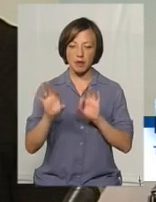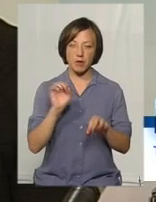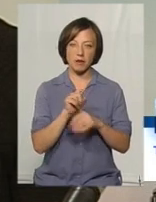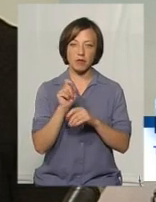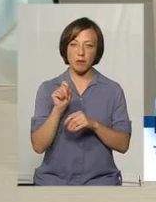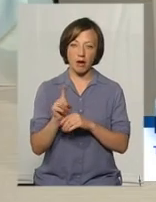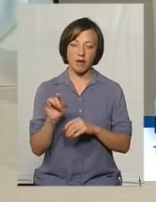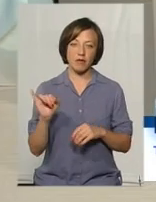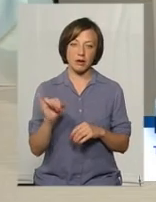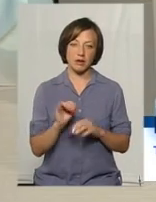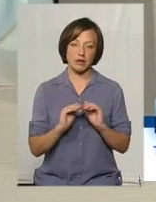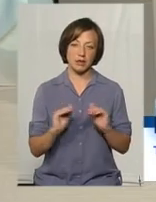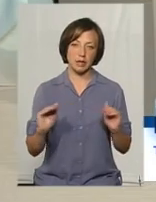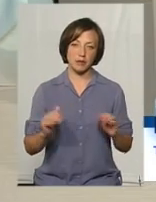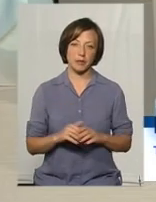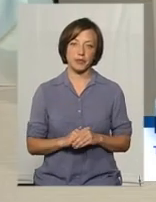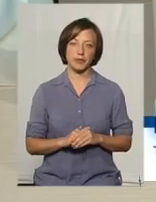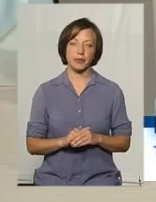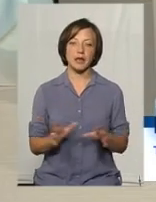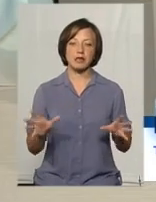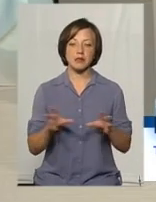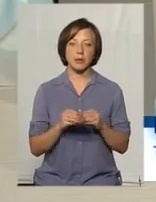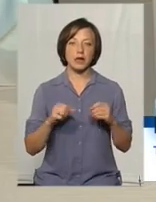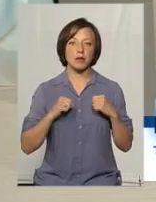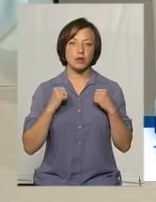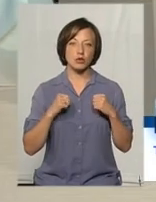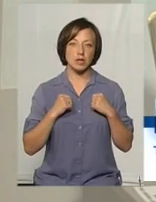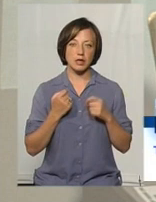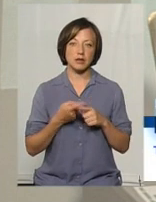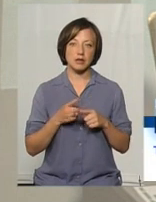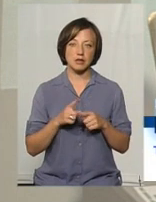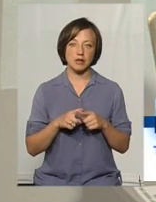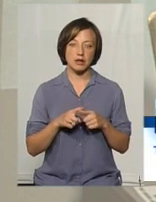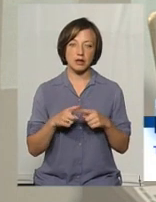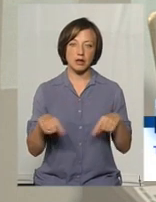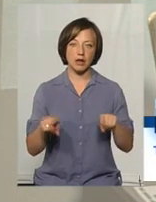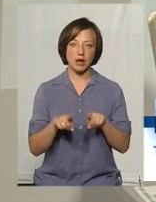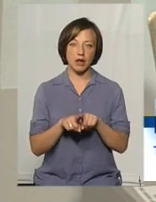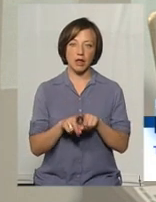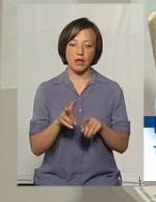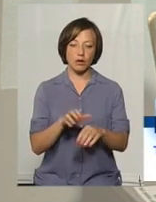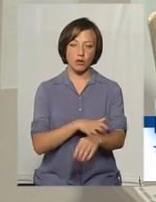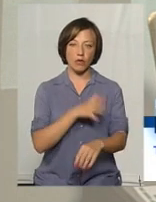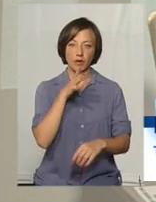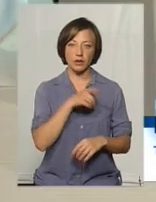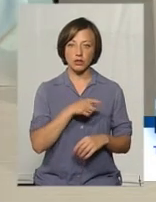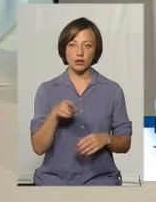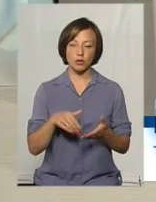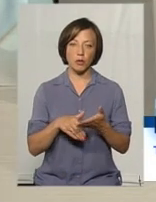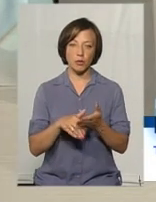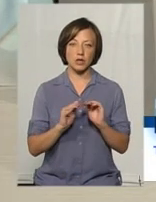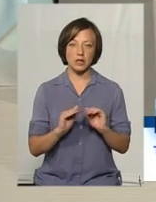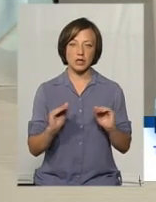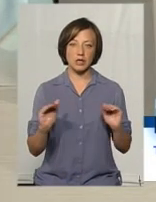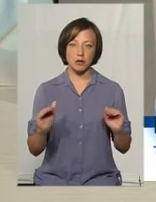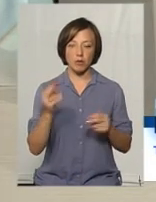для дітей. І спільними зусиллями, цей такий недовгий, досить нетривалий час, допомогти дітям